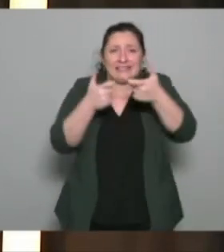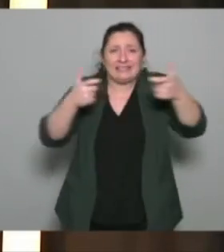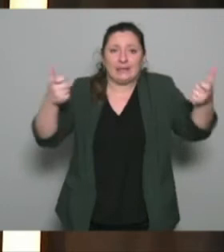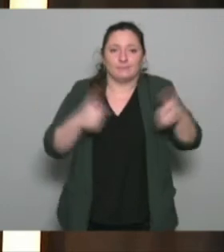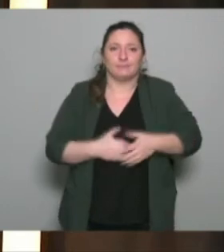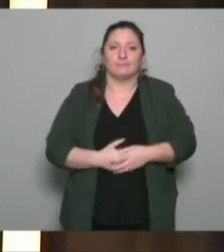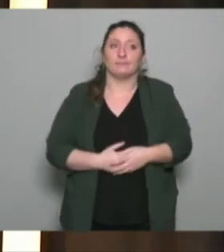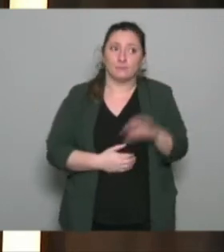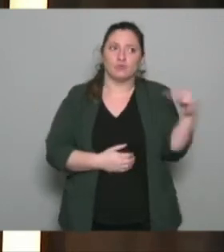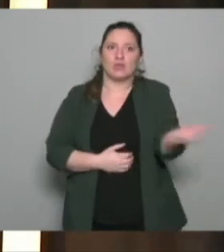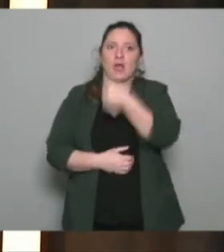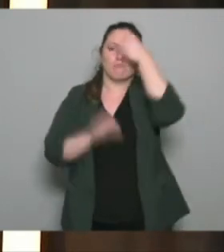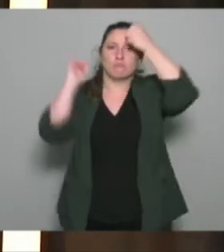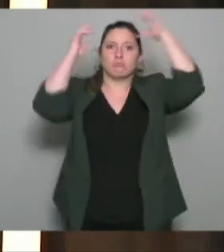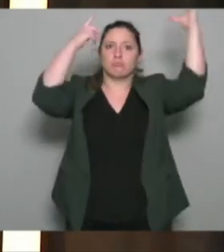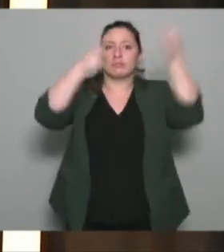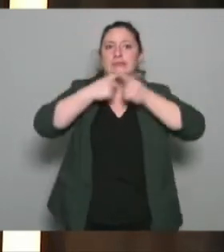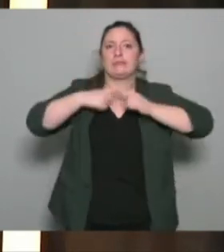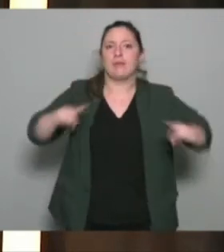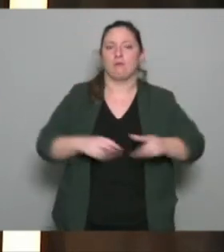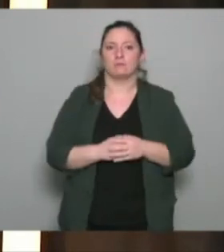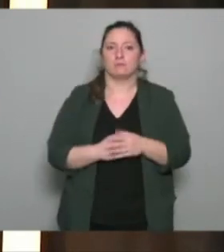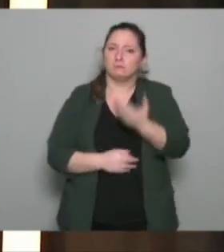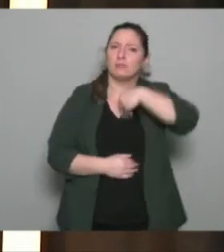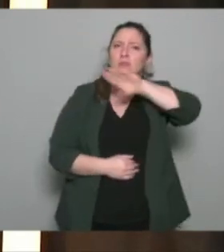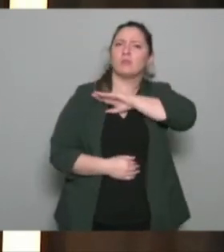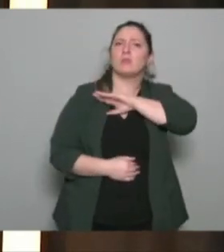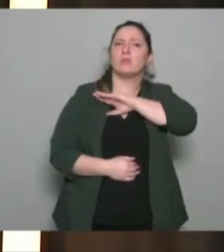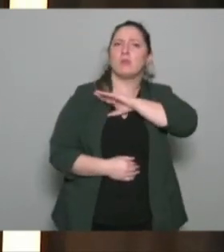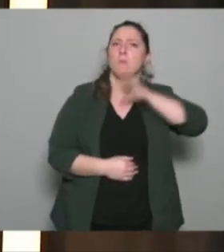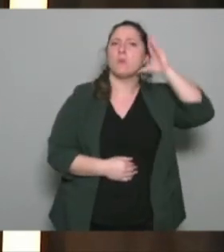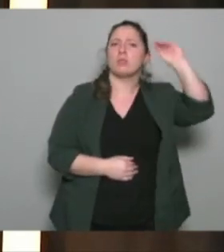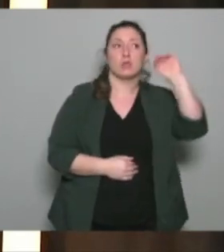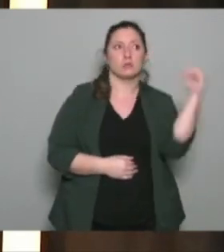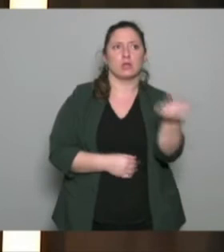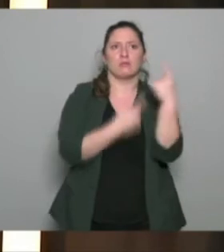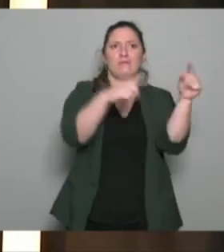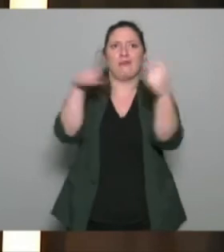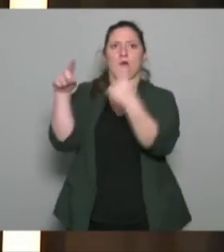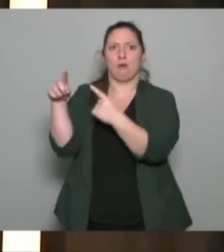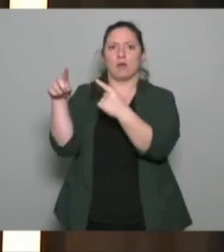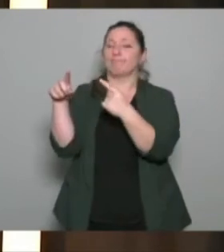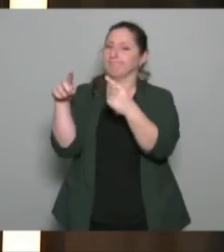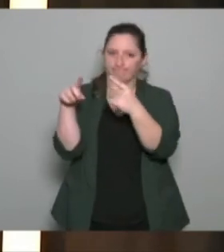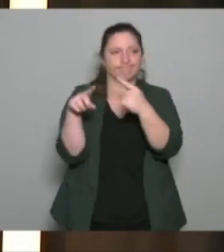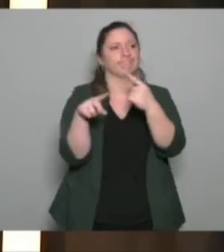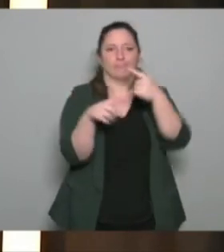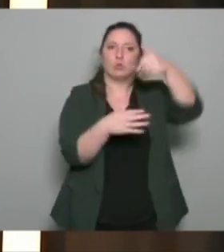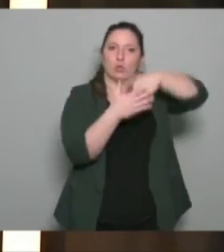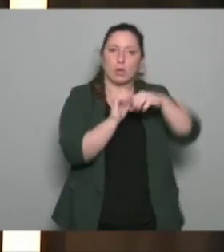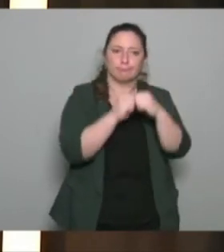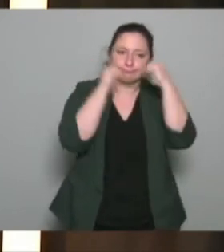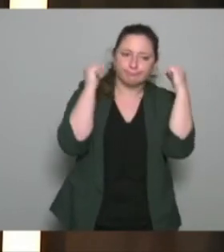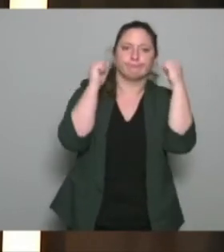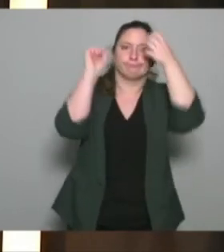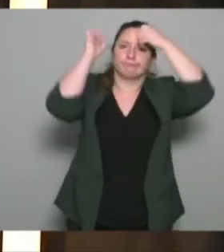sa pratique professionnelle dans sa responsabilité professionnelle à sport santé bon mais je pense je répète que là aussi il me semble